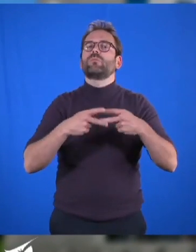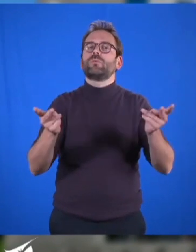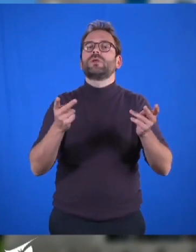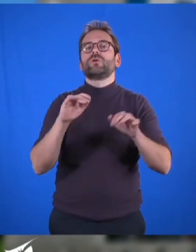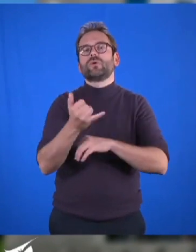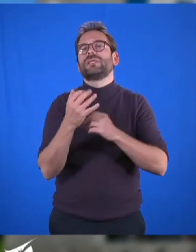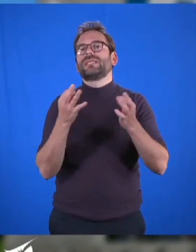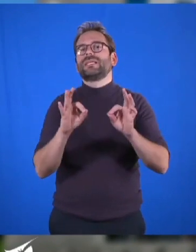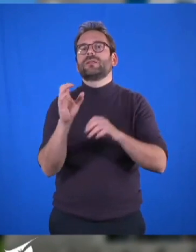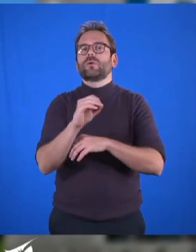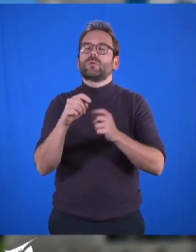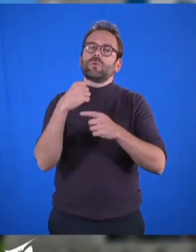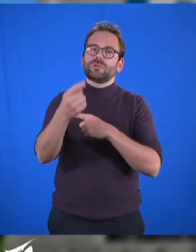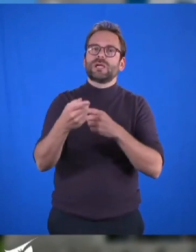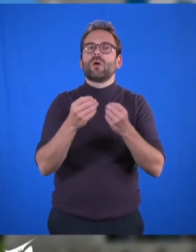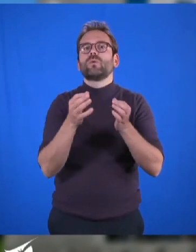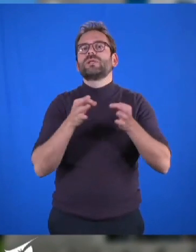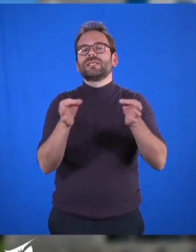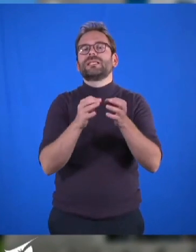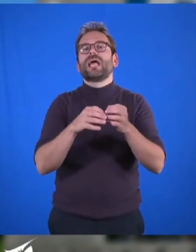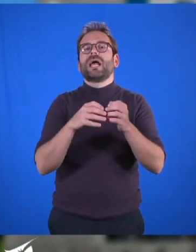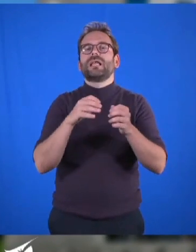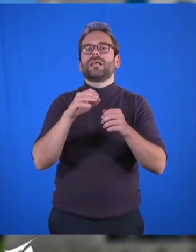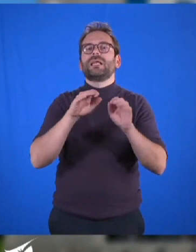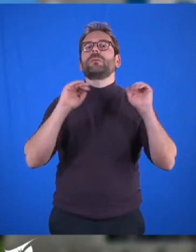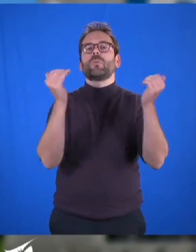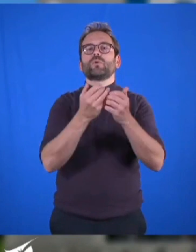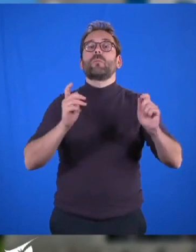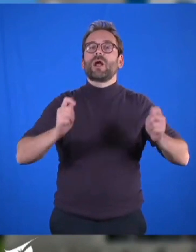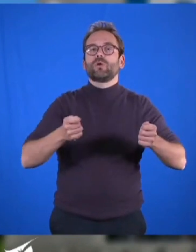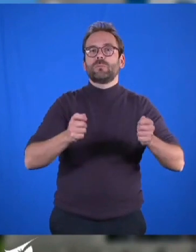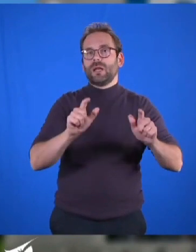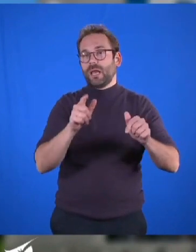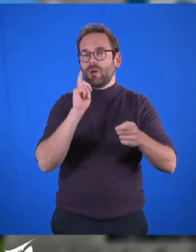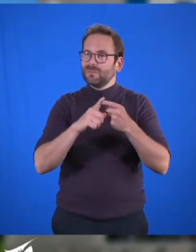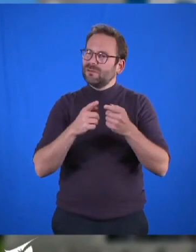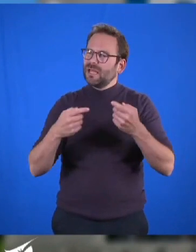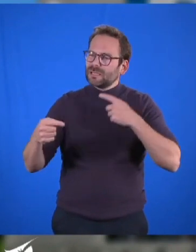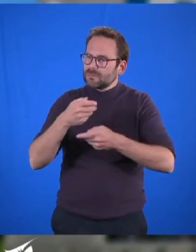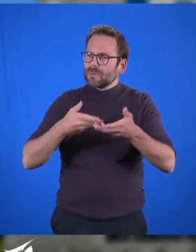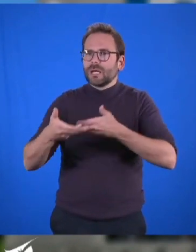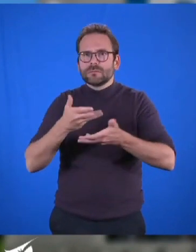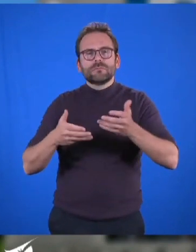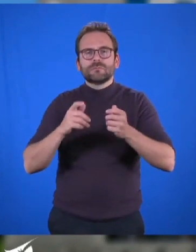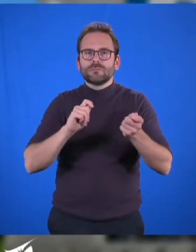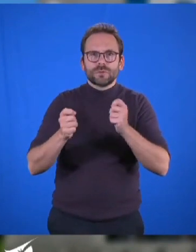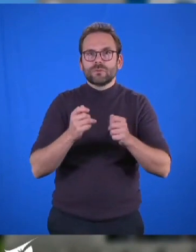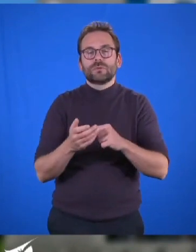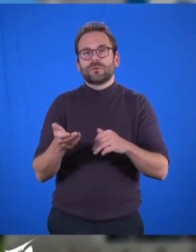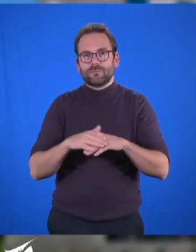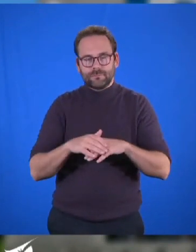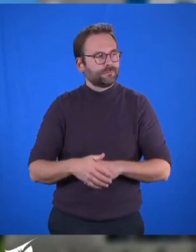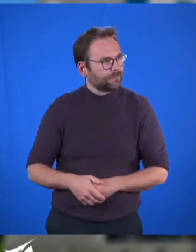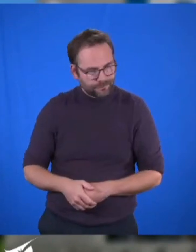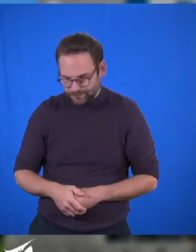octobre prochain à 18h, salle de l'Hippodrome de Cordemay, pour y débattre et apporter notre soutien. D'autre part, malheureusement, et vous en